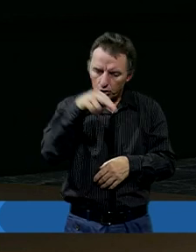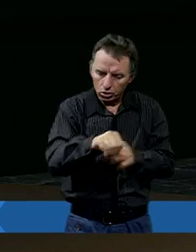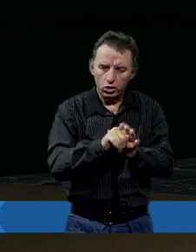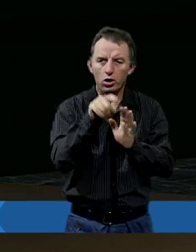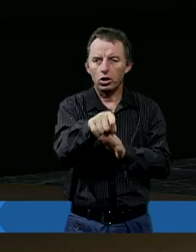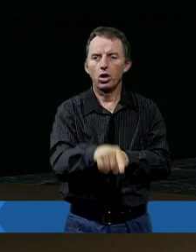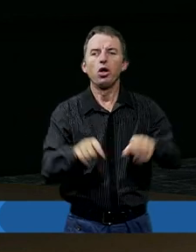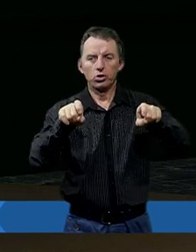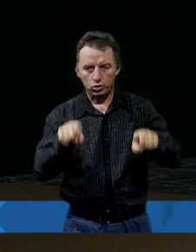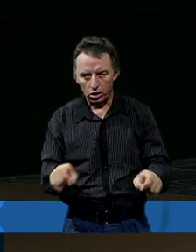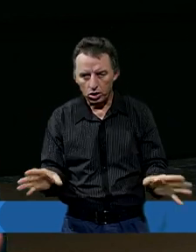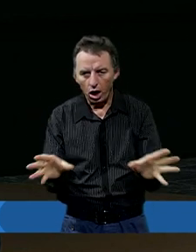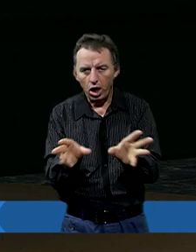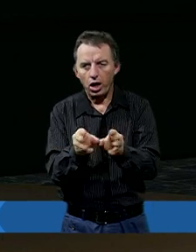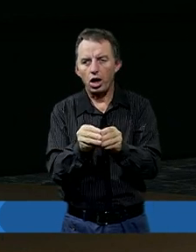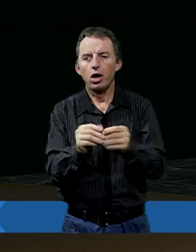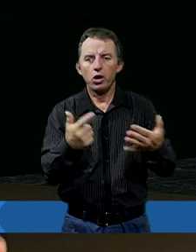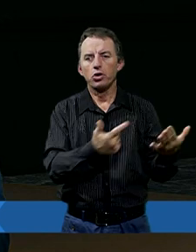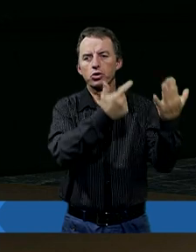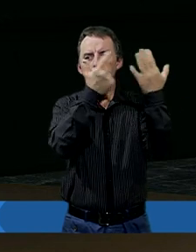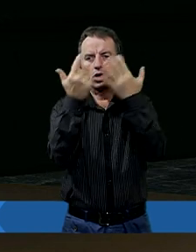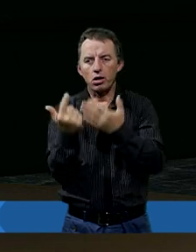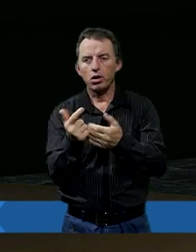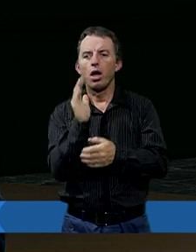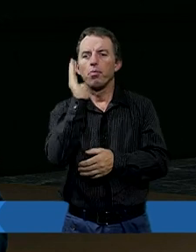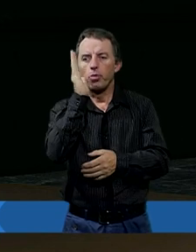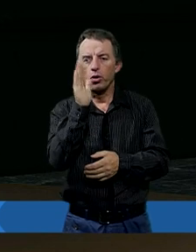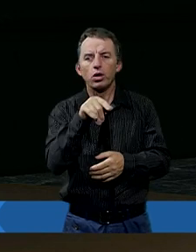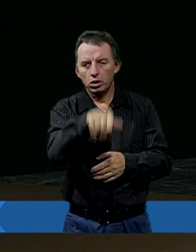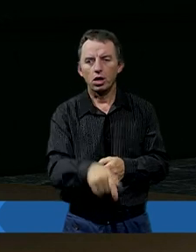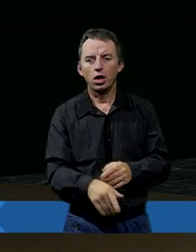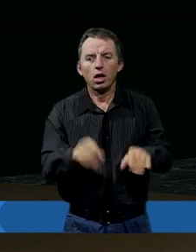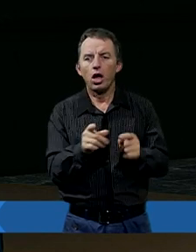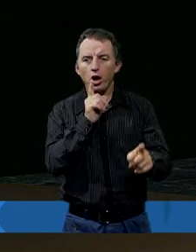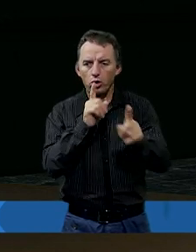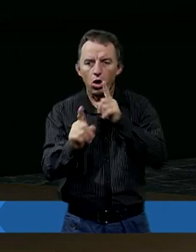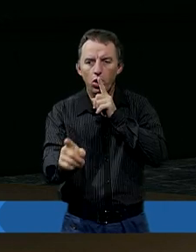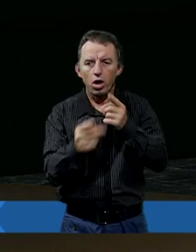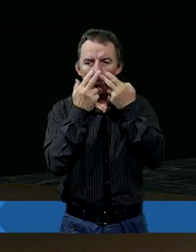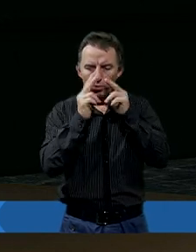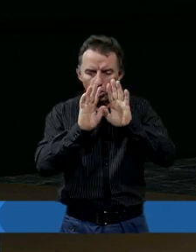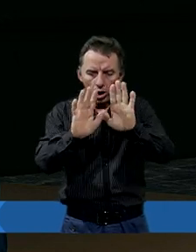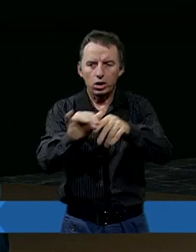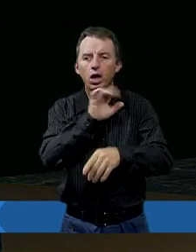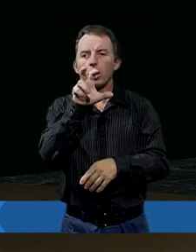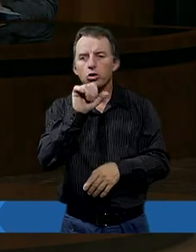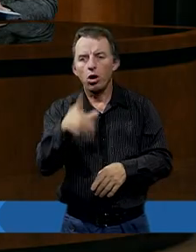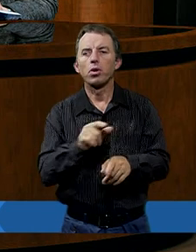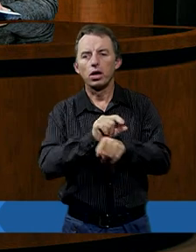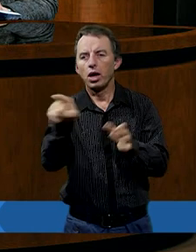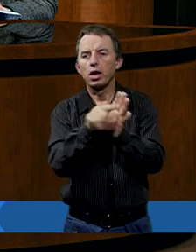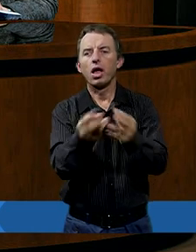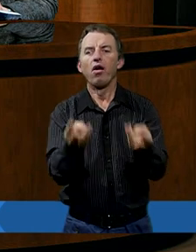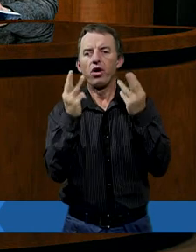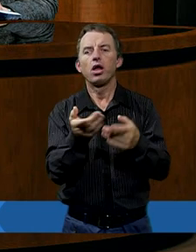niego, siedzieli razem z nim siedem dni, a później ten okres całej tej rozmowy i przez to pokazali, że Hiob jest dla nich